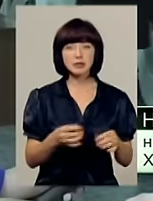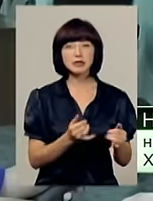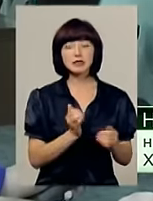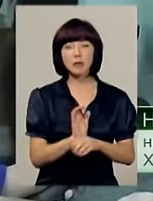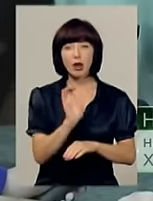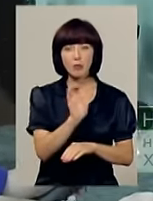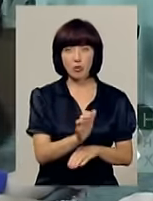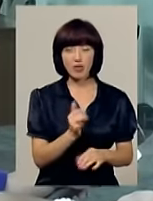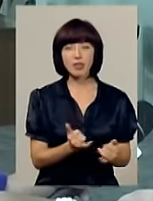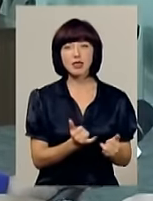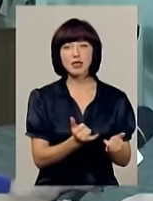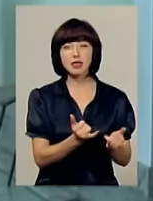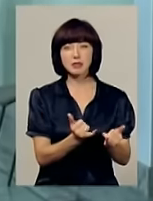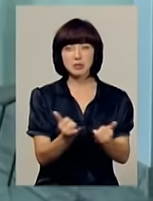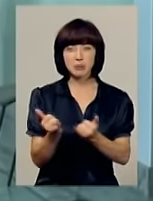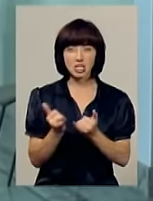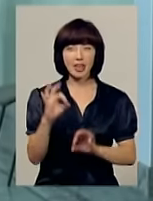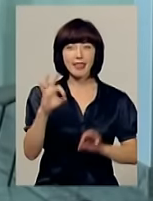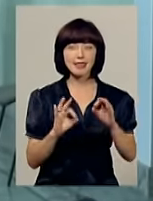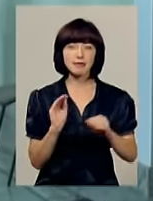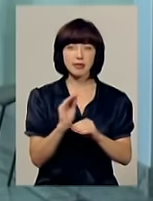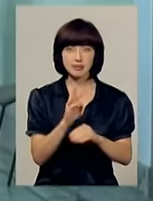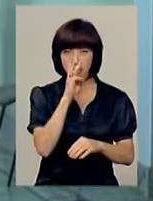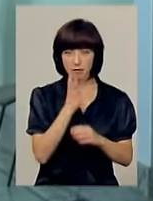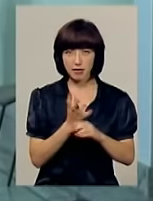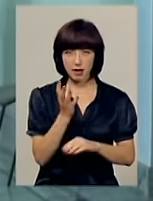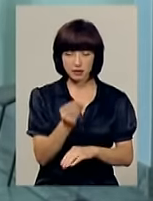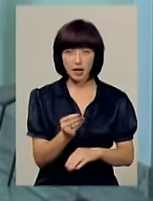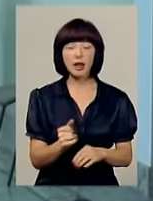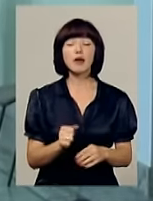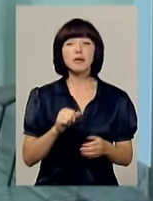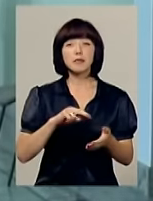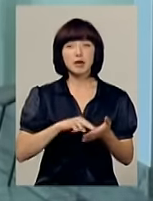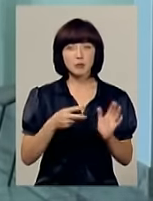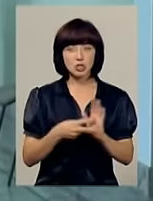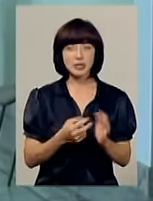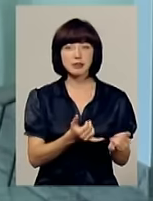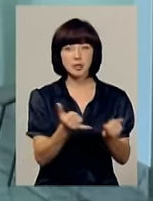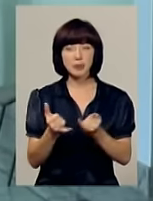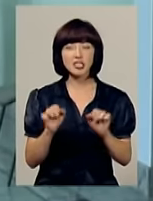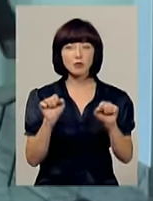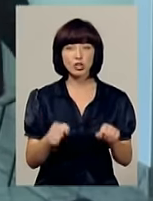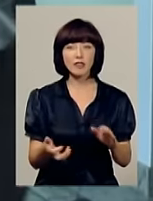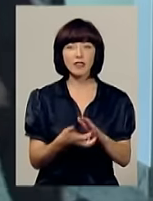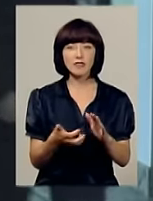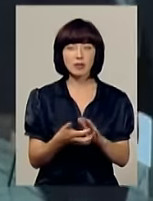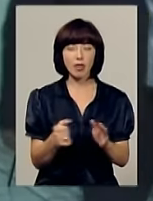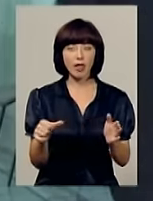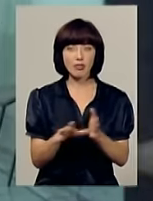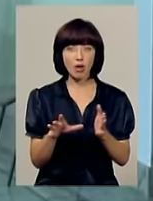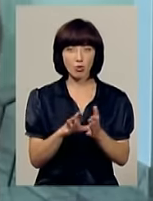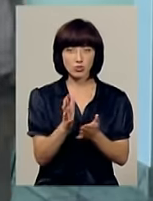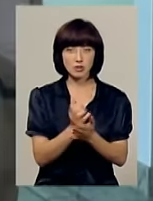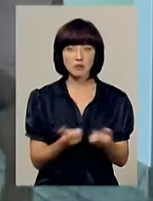індексації заробітної плати бюджетної сфери. Крім того, передбачається забезпечення можливого дефіциту по енергоносіяк в зв'язку